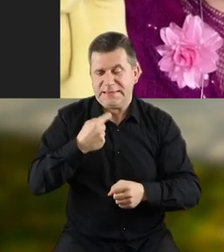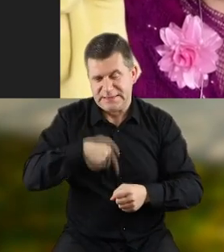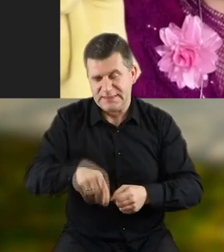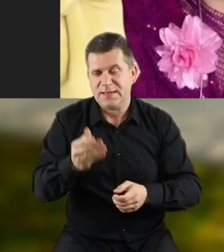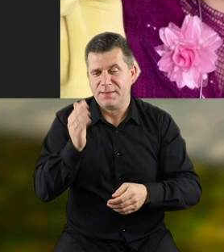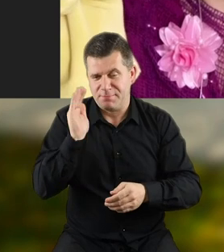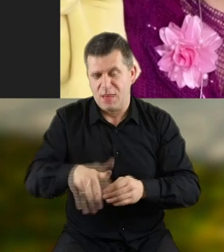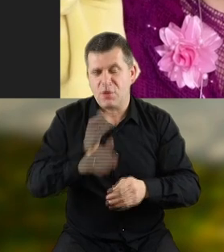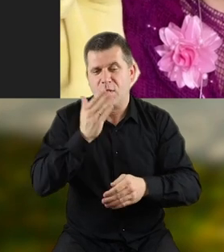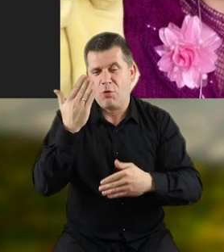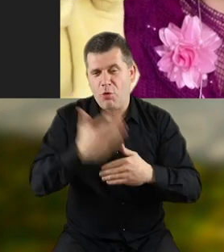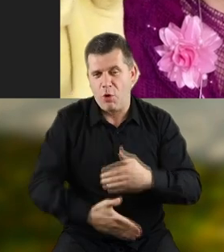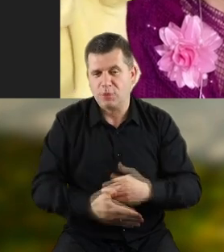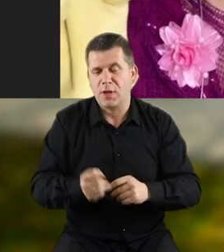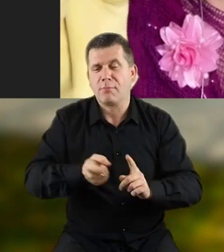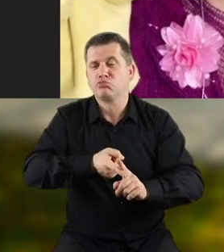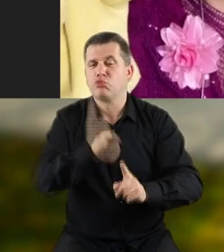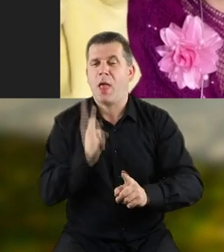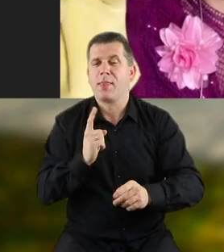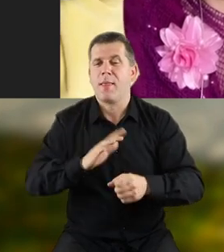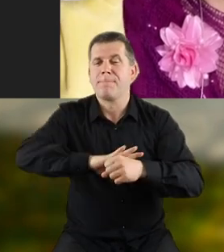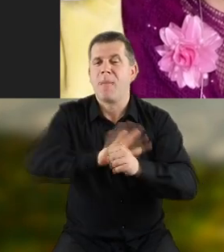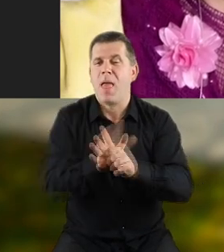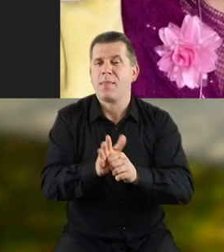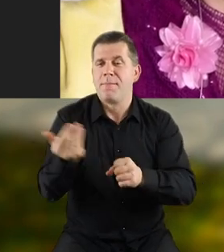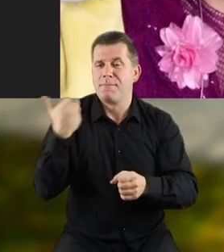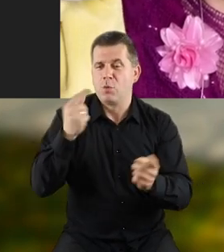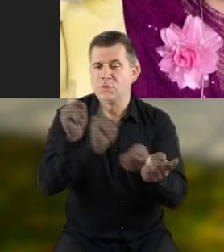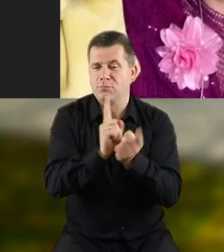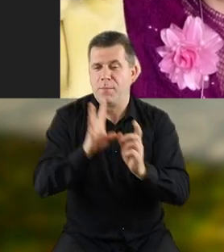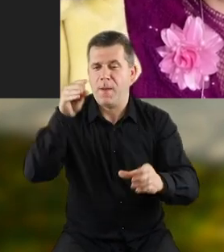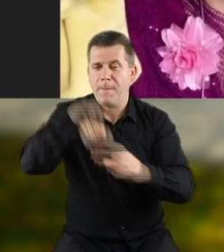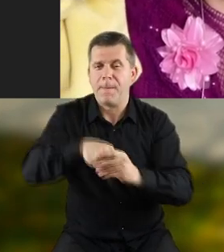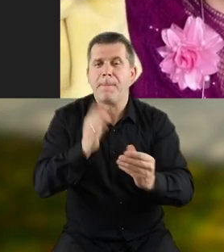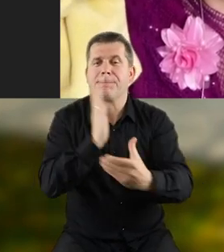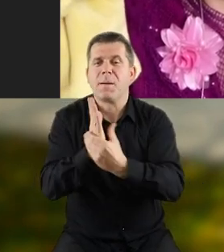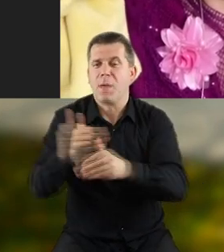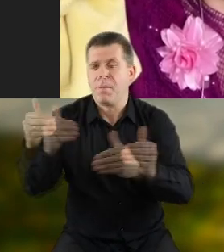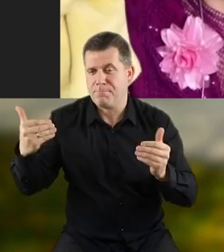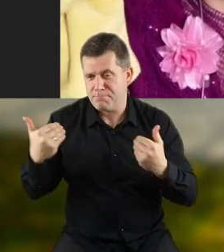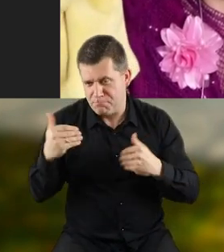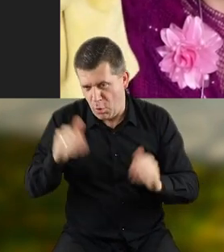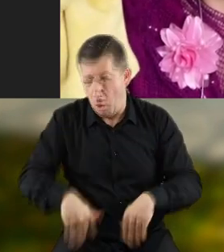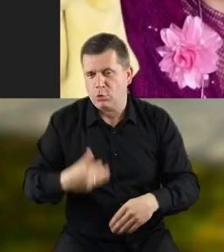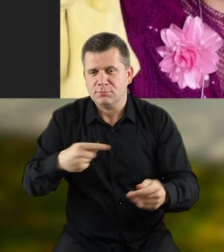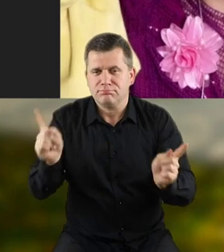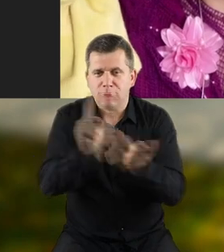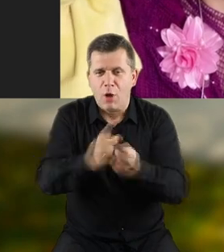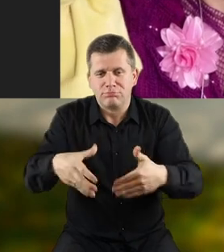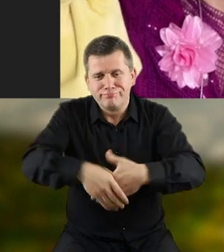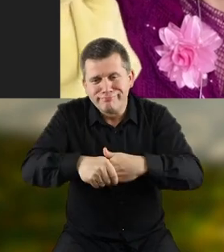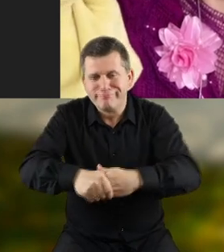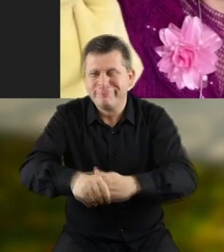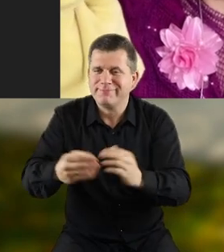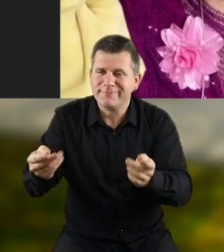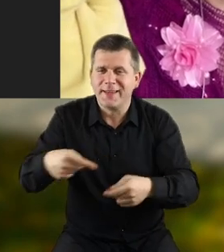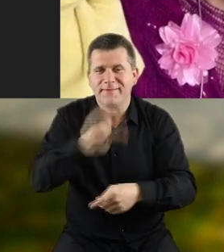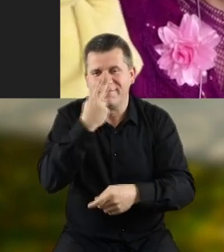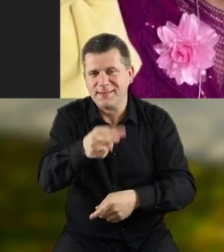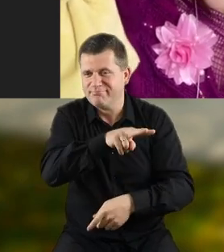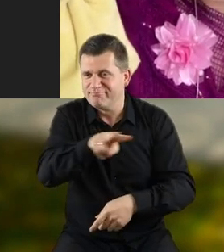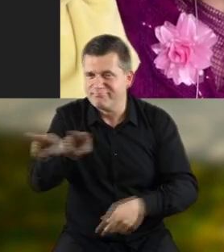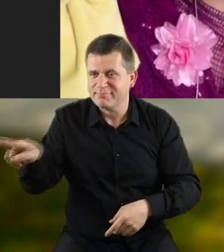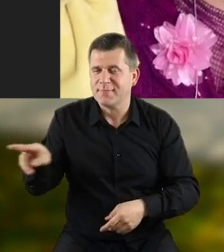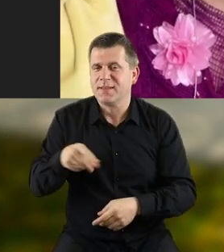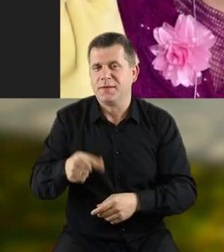się na szczęście kończy, ale przed pandemią spotykałam się z wami w bibliotekach, widziałam, mogłam wyścisnąć wasze rączki i wtedy,